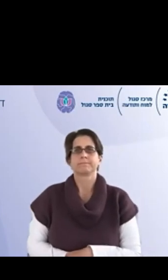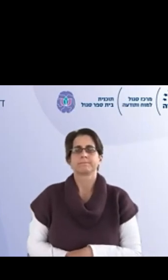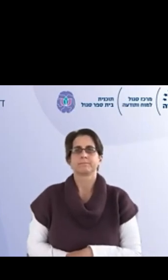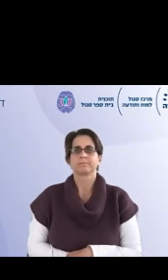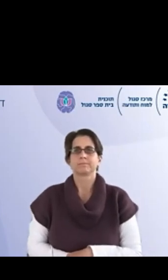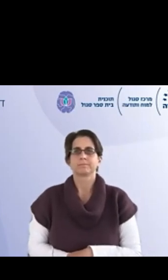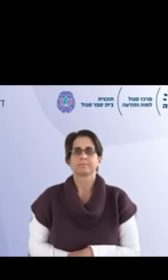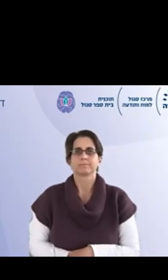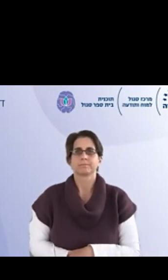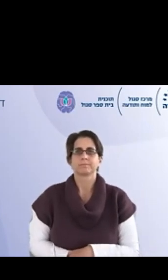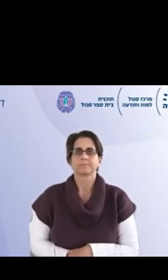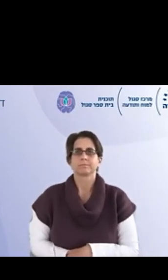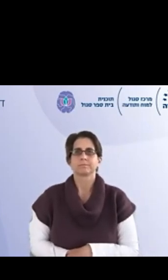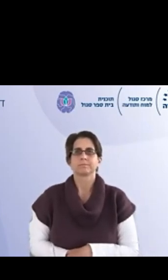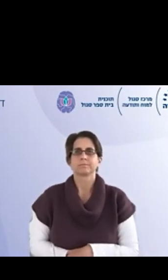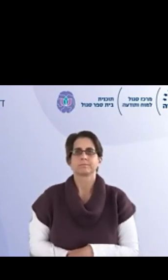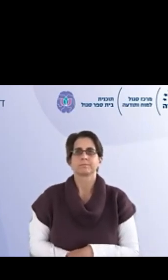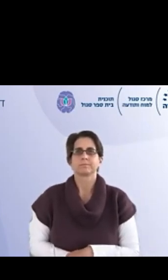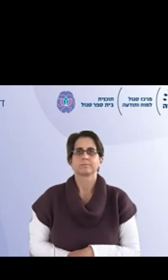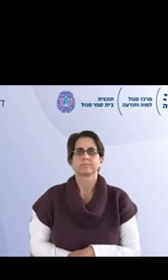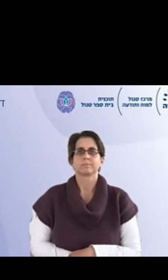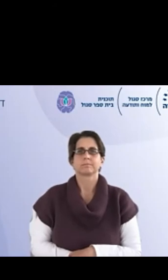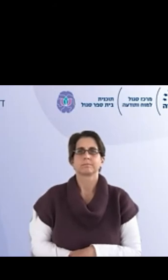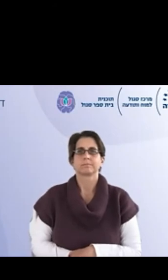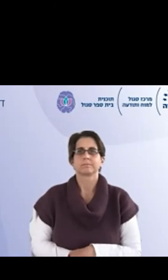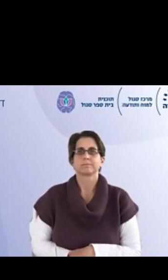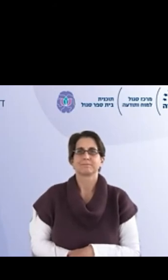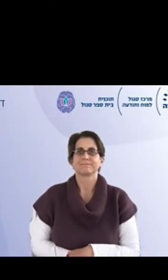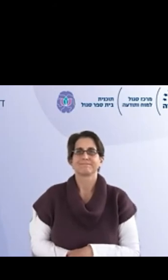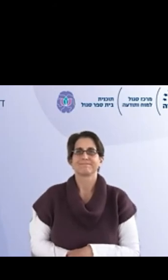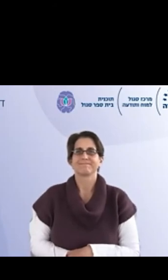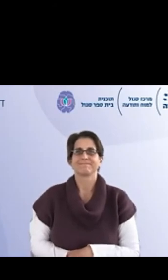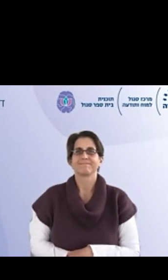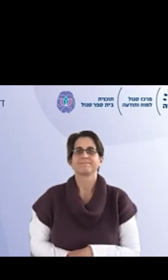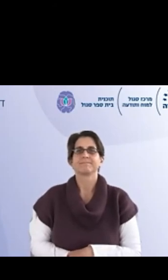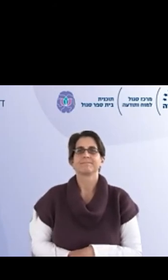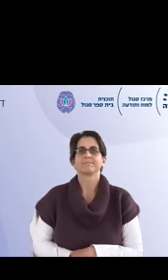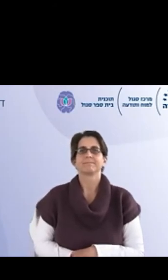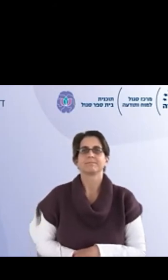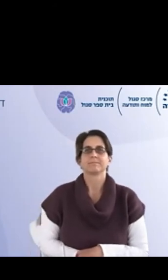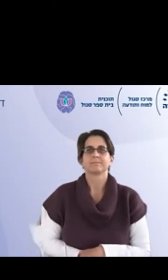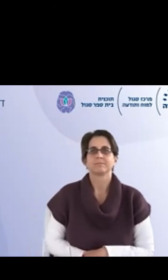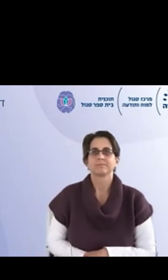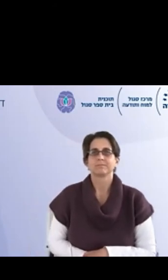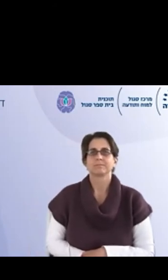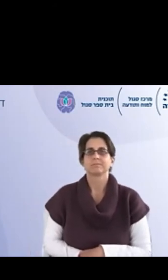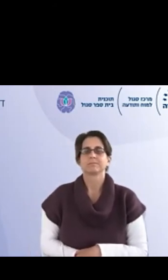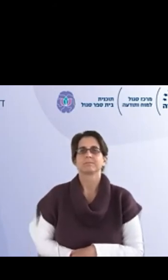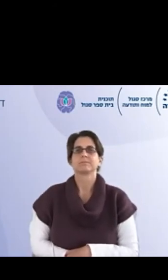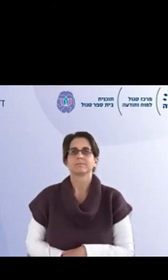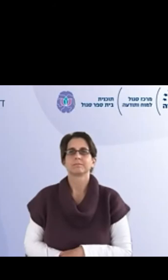להגיע, ואם מישהו מחליט שלא מתאים לו, גם זה לתאים עם מבחינתיים. מבחינתי, הבריאות הנפשית של